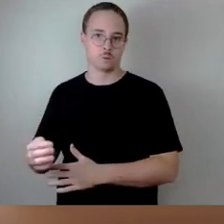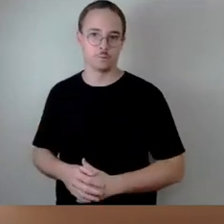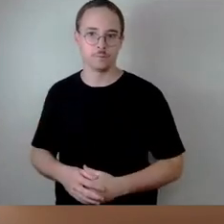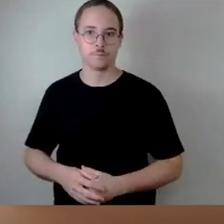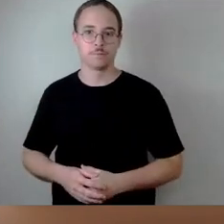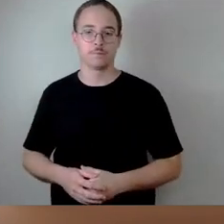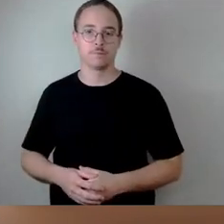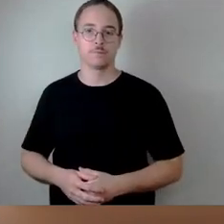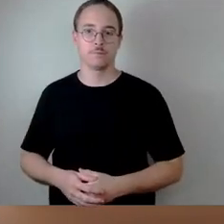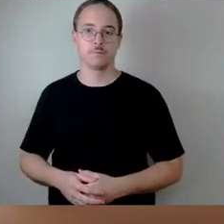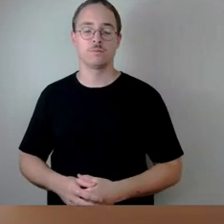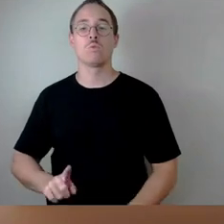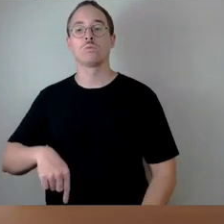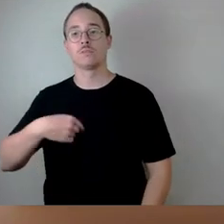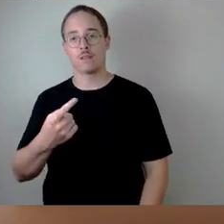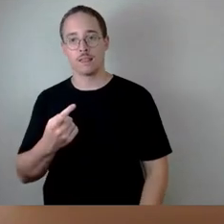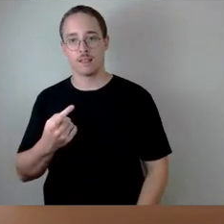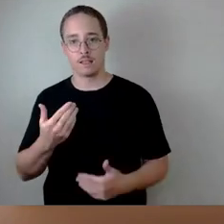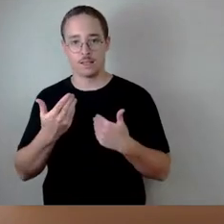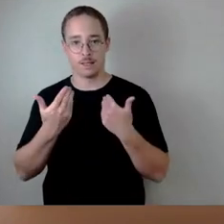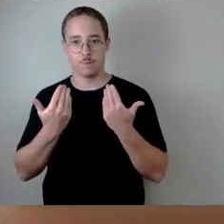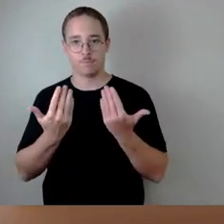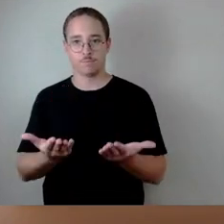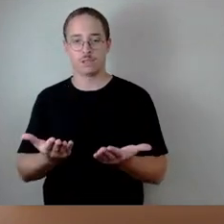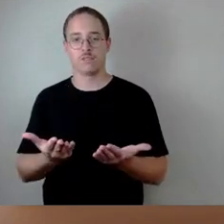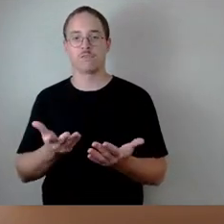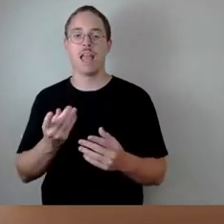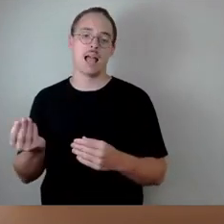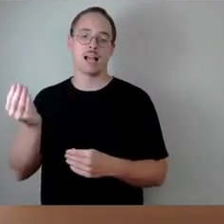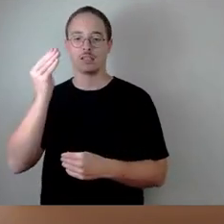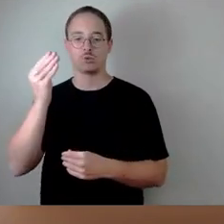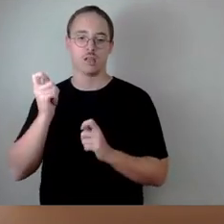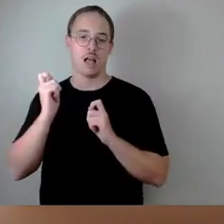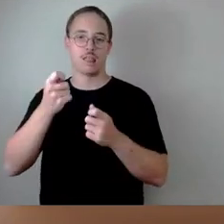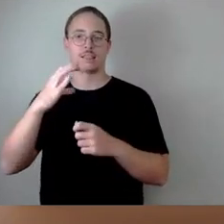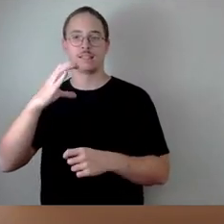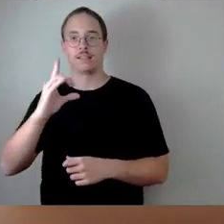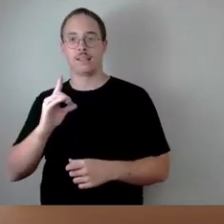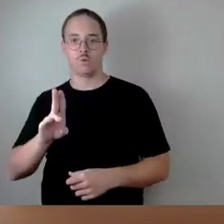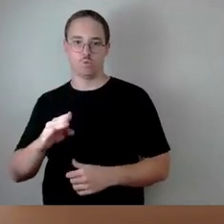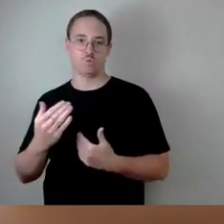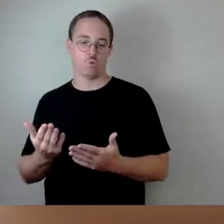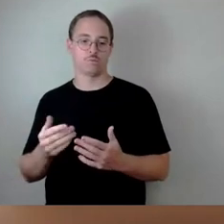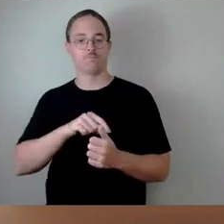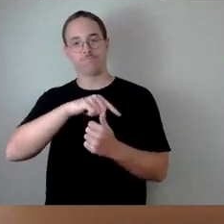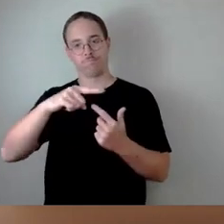Ergänzungsantrag von der CDU und alle diese Geschichten würde ich jetzt mit Ihnen durchstimmen.